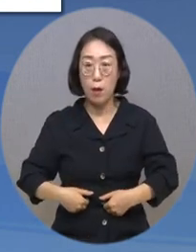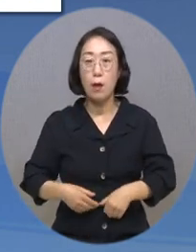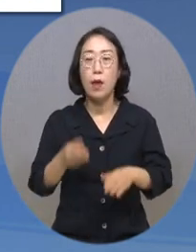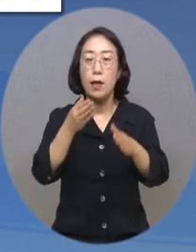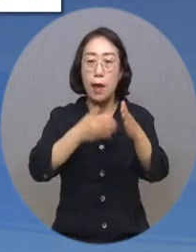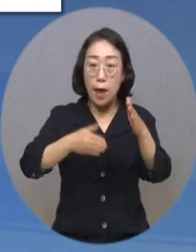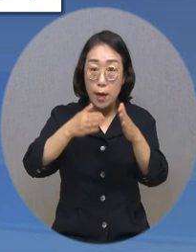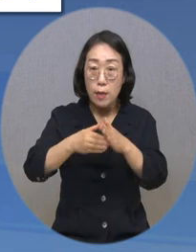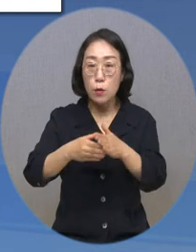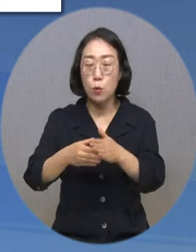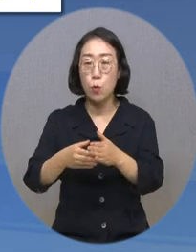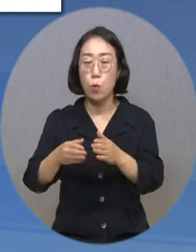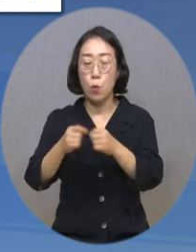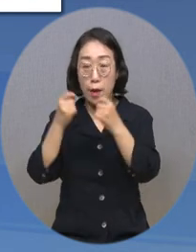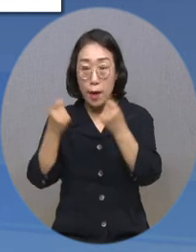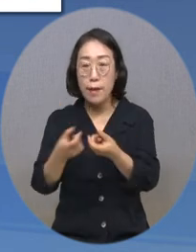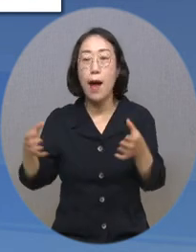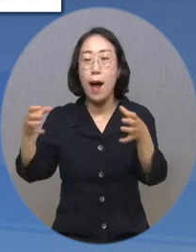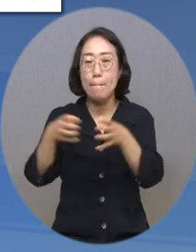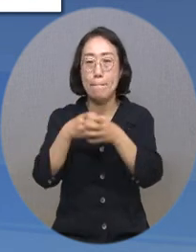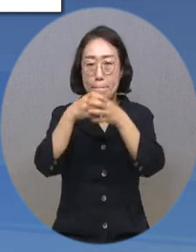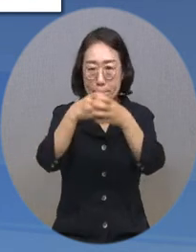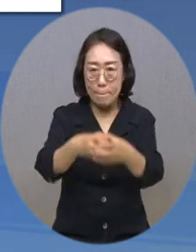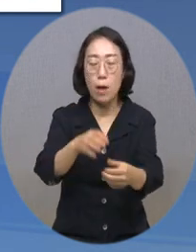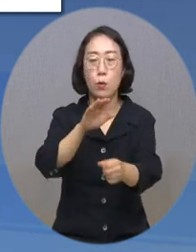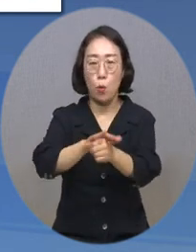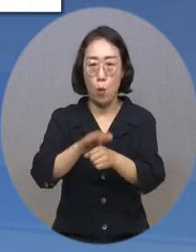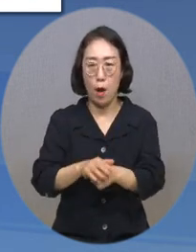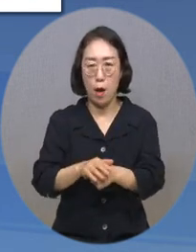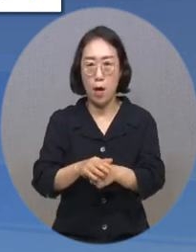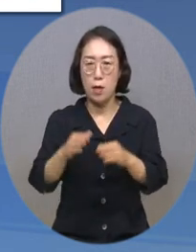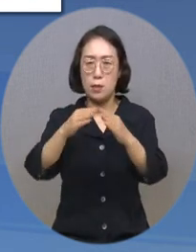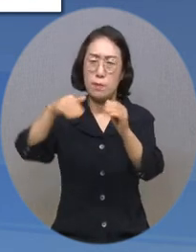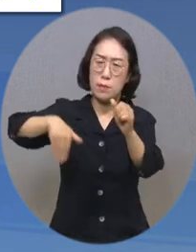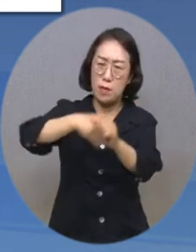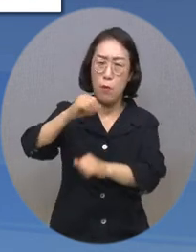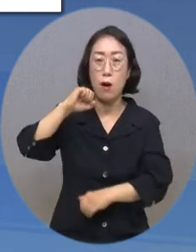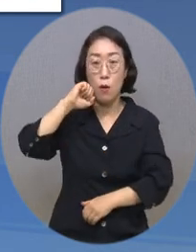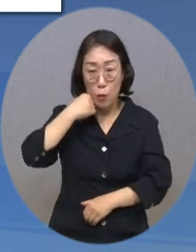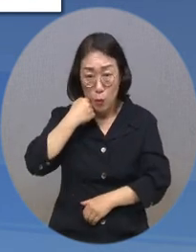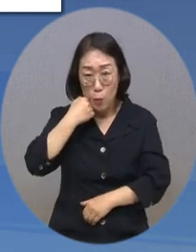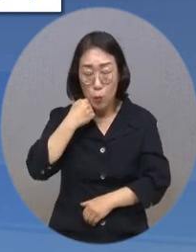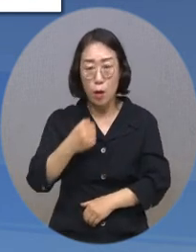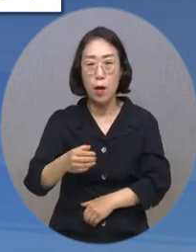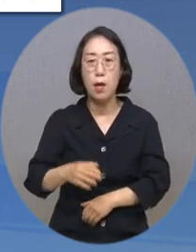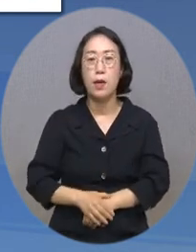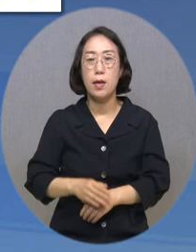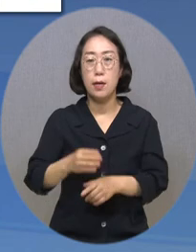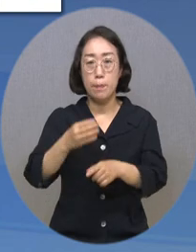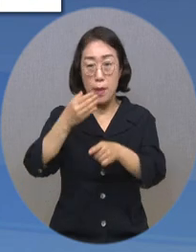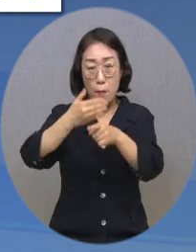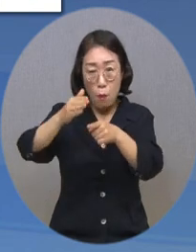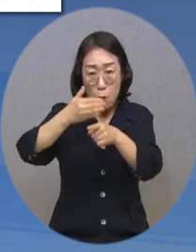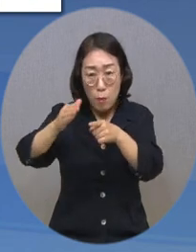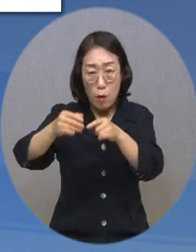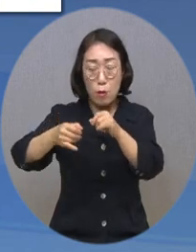제공합니다. 이에 일정 기준 이하인 주택에 거주하거나 공공임대주택임대료 또는